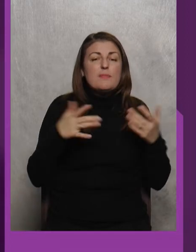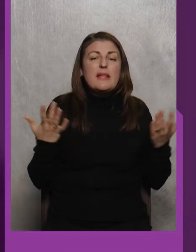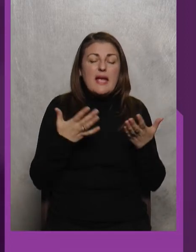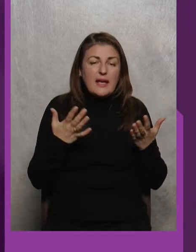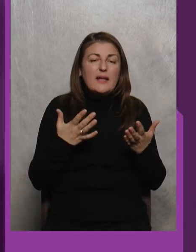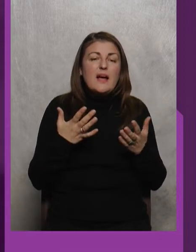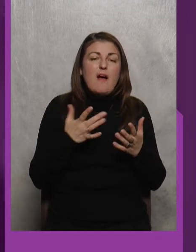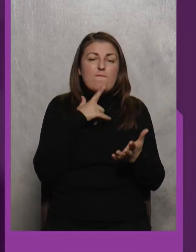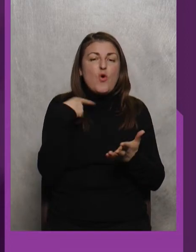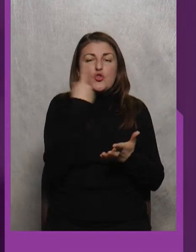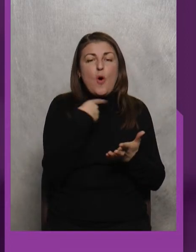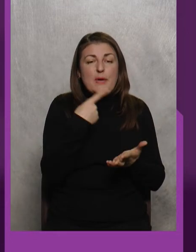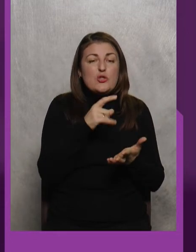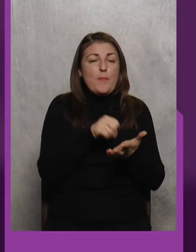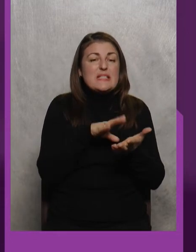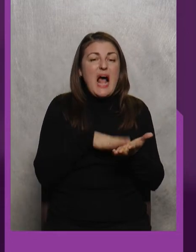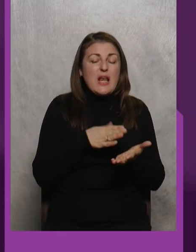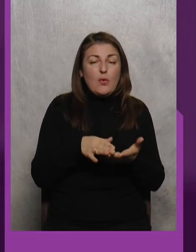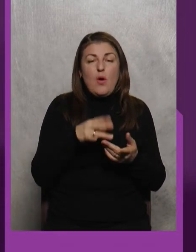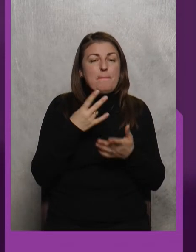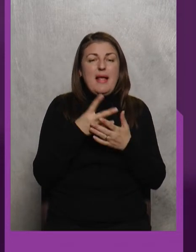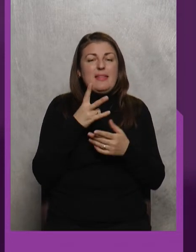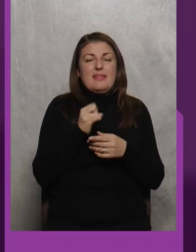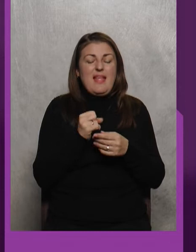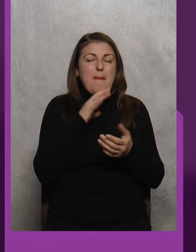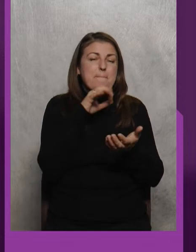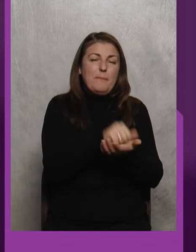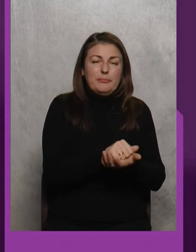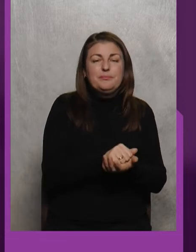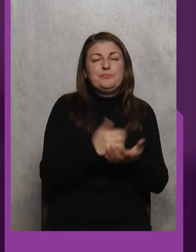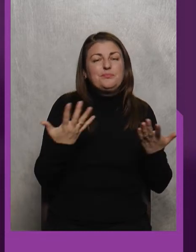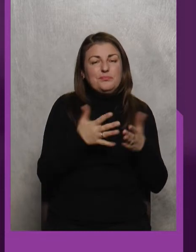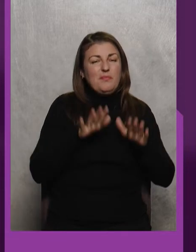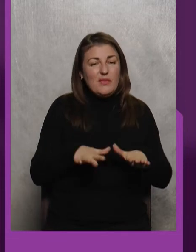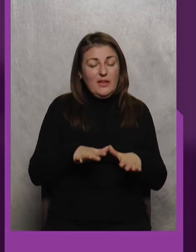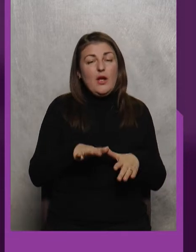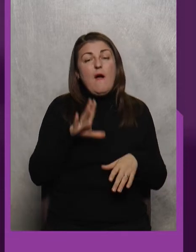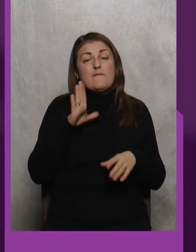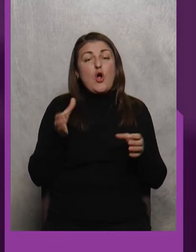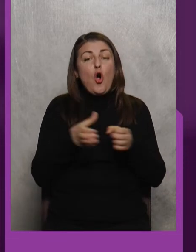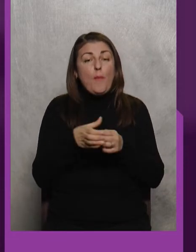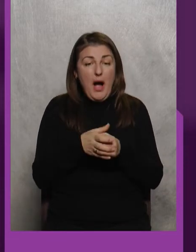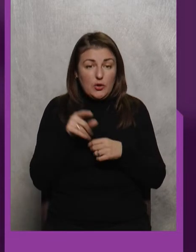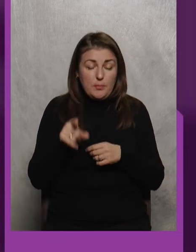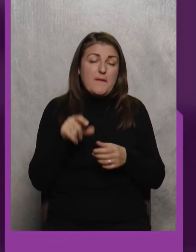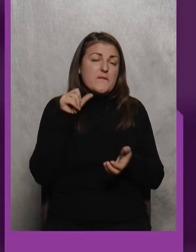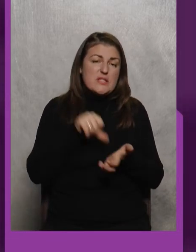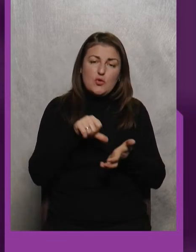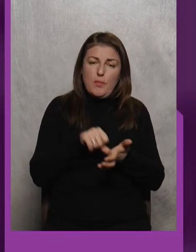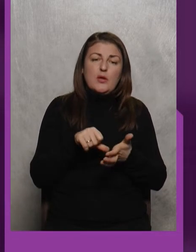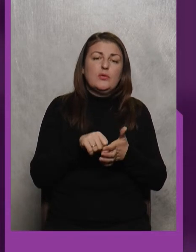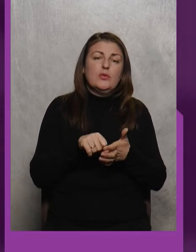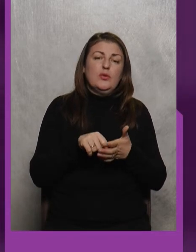в особистому заліку не посили місць в командному виступають